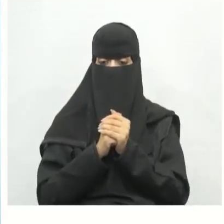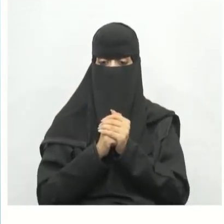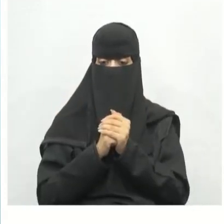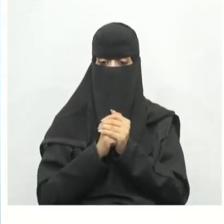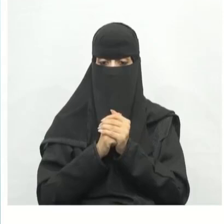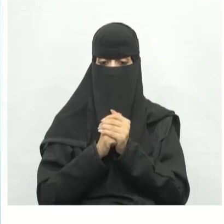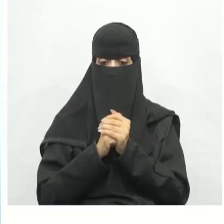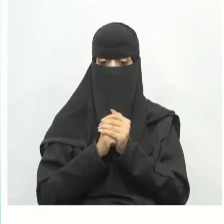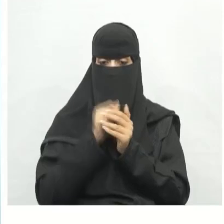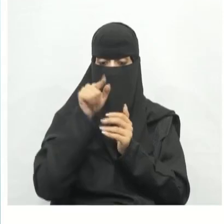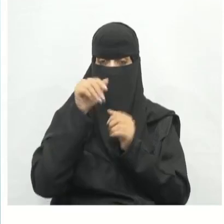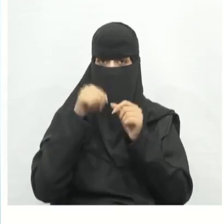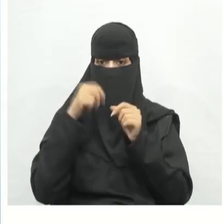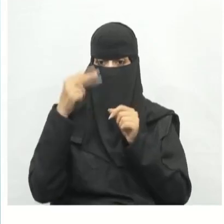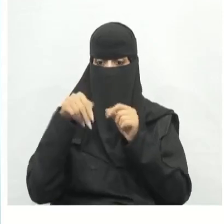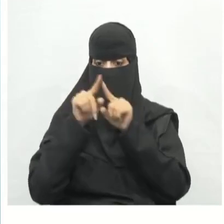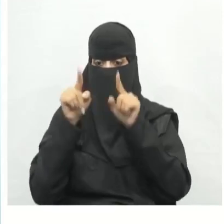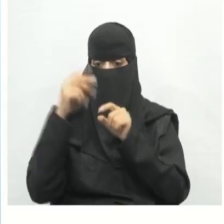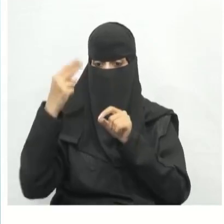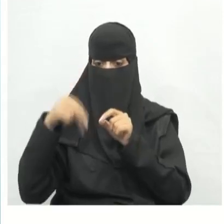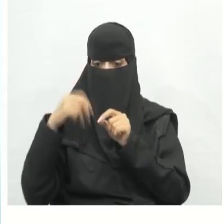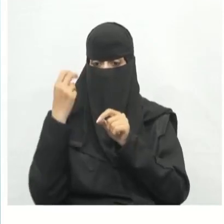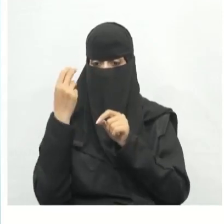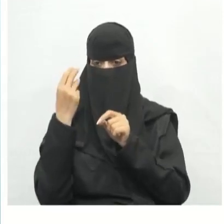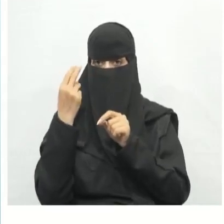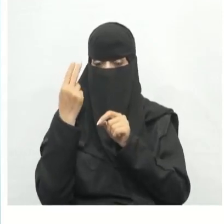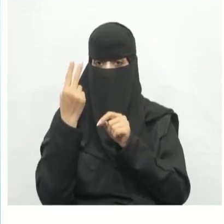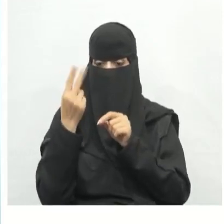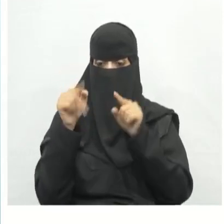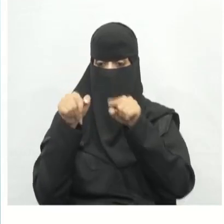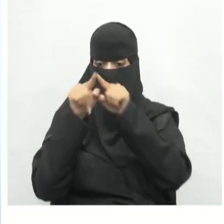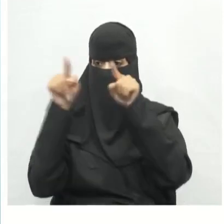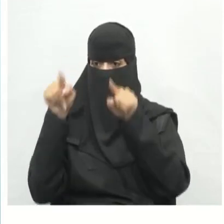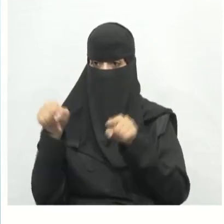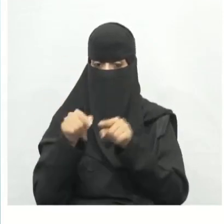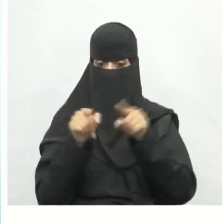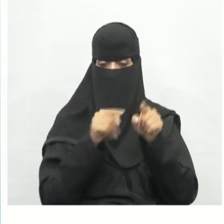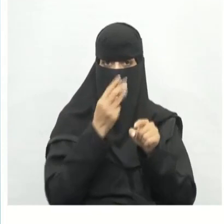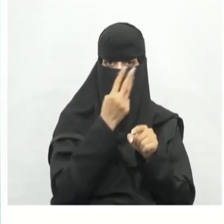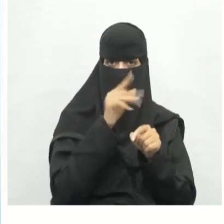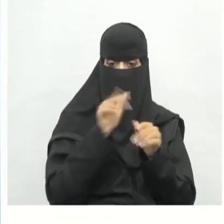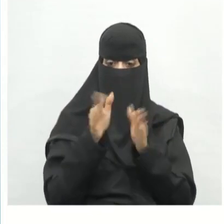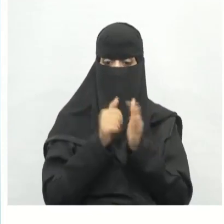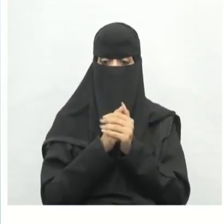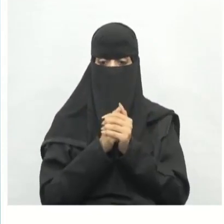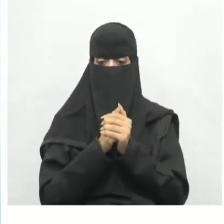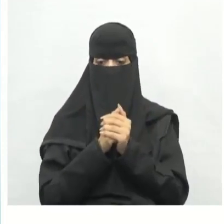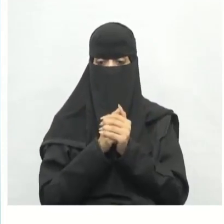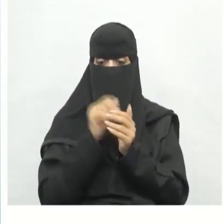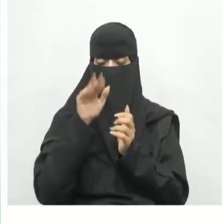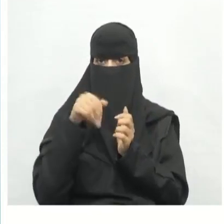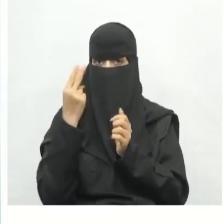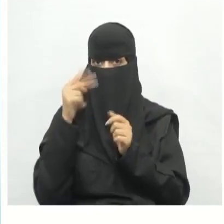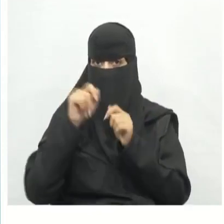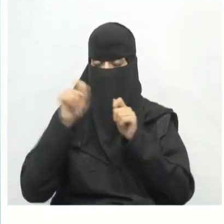مثال الرسومات ثنائية الأبعاد وهنا مثال الرسومات ثلاثية الأبعاد الرسومات ثنائية